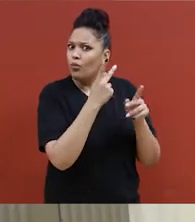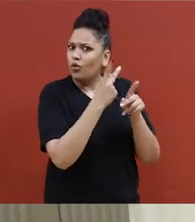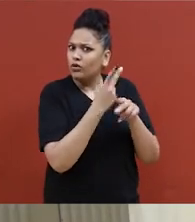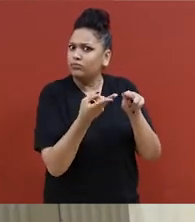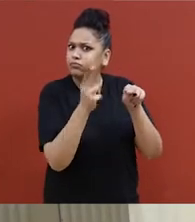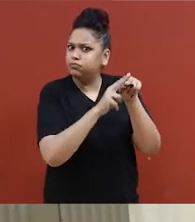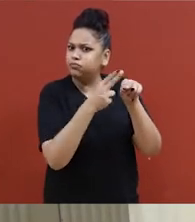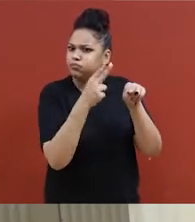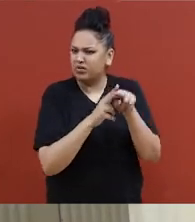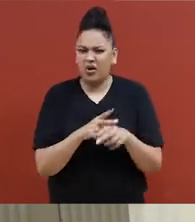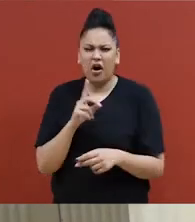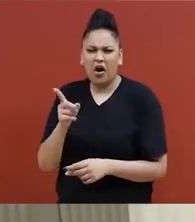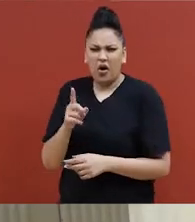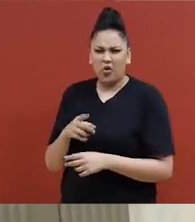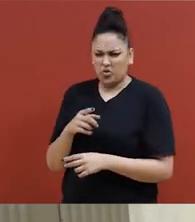-même.